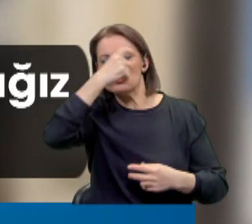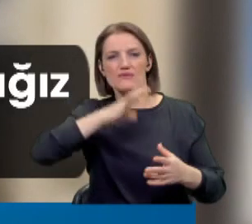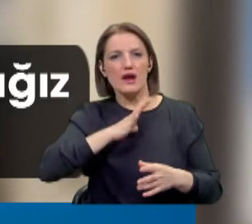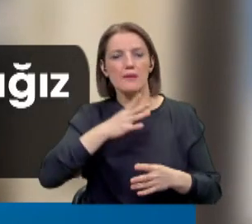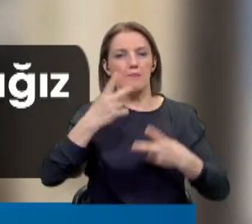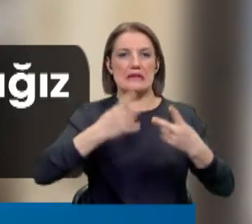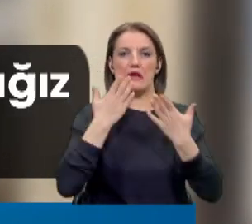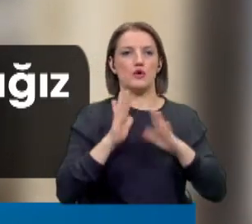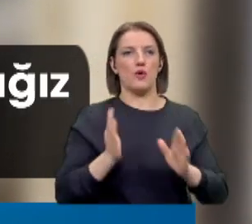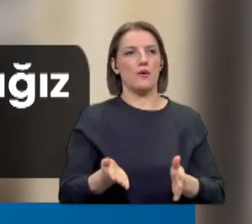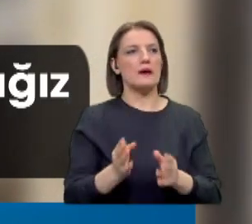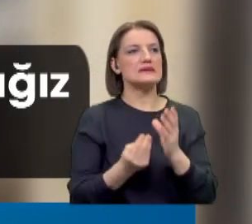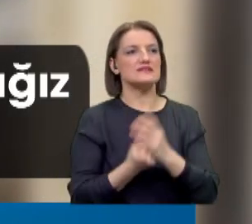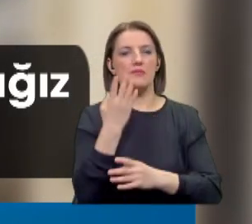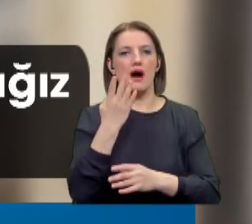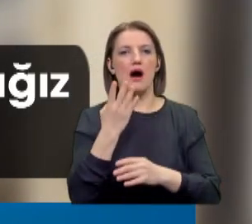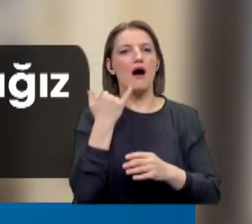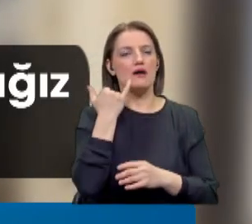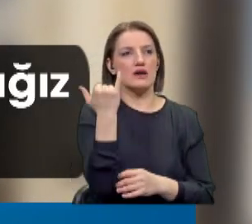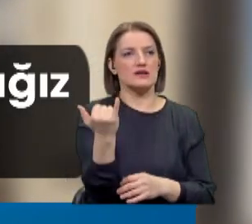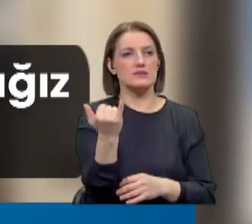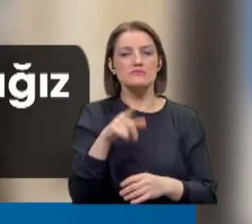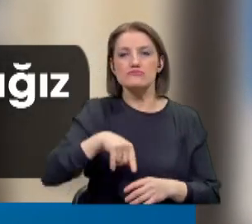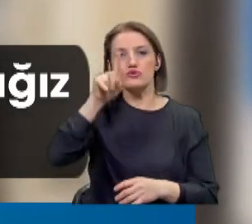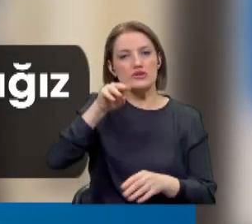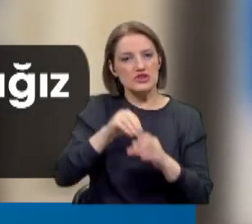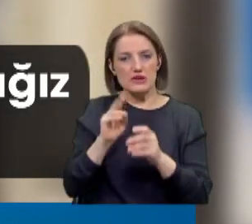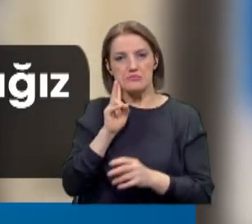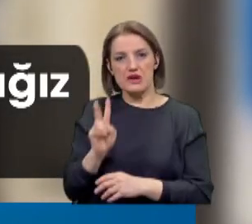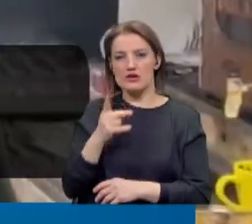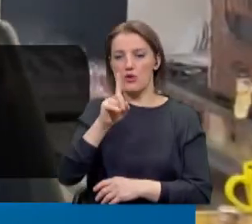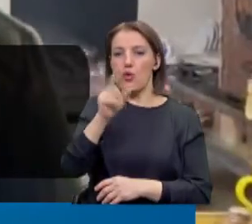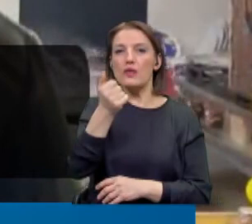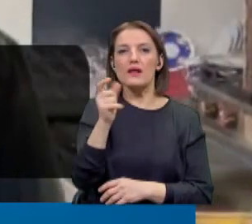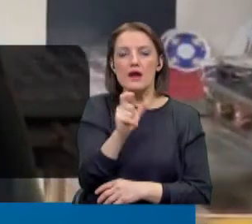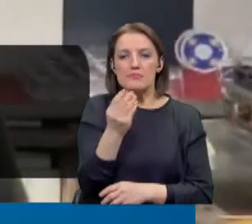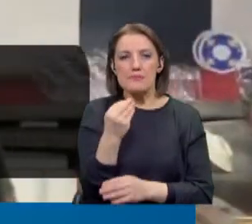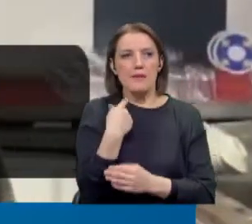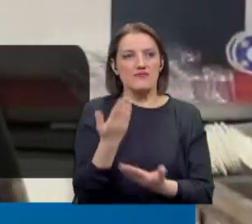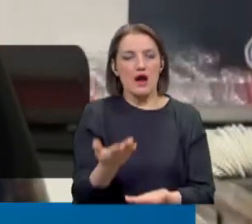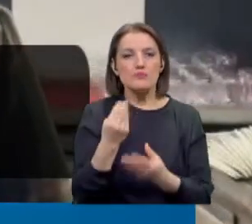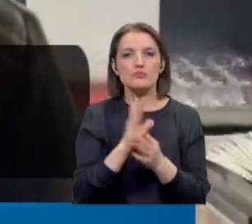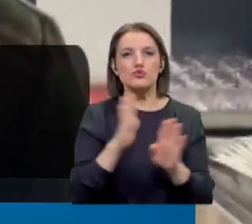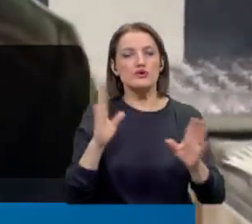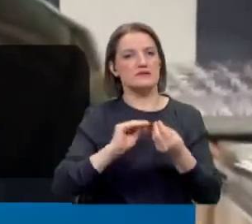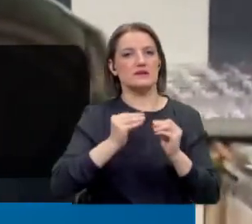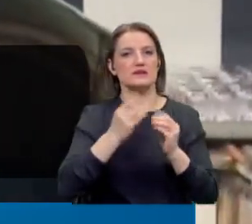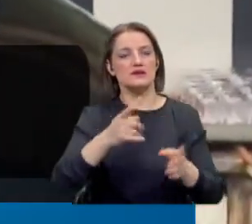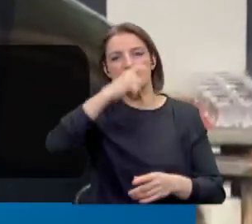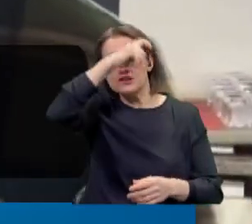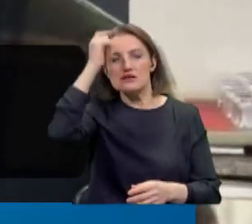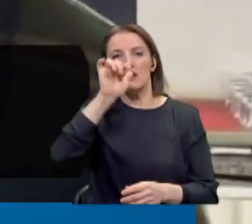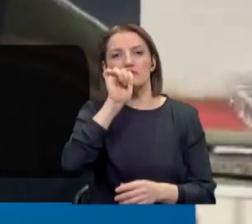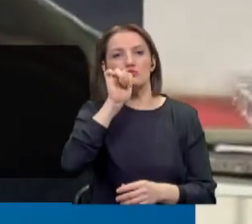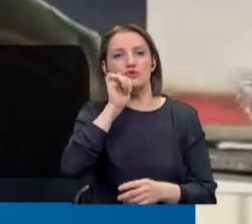Hatta sabah aradım. Abi gün içinde bir bakacağız dedi. Vallahi dedim bak abi biz de 16 aylık çocuk var. Sıkıntı çok büyük sıkıntı. Sıcak su abonesiniz